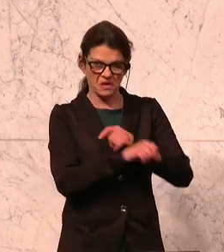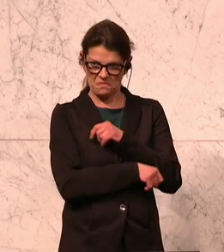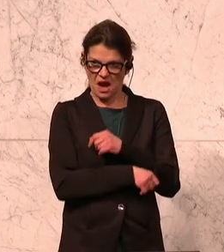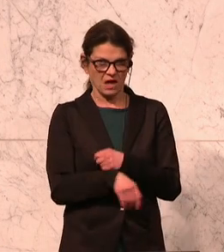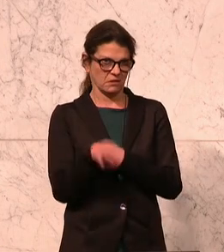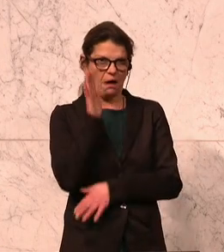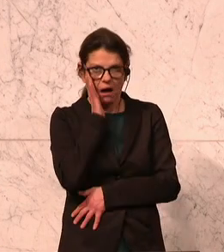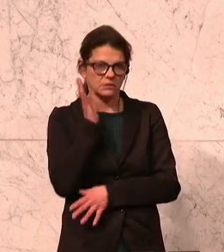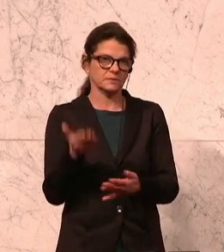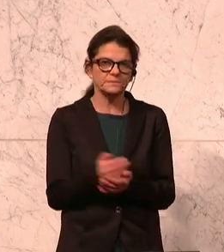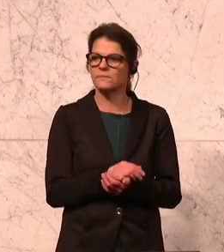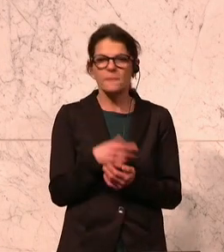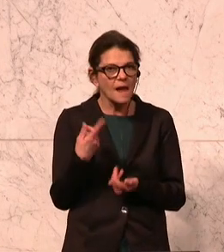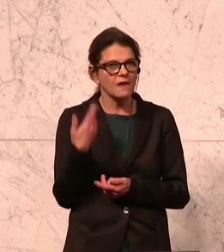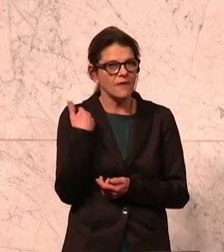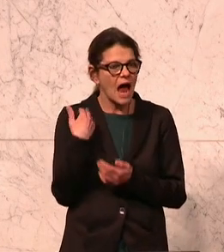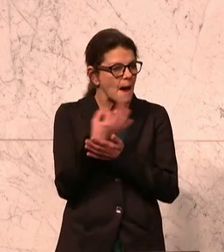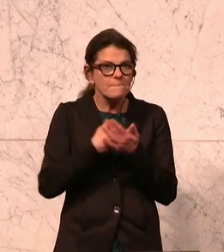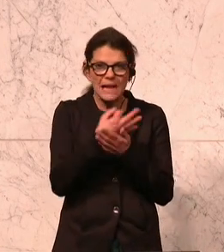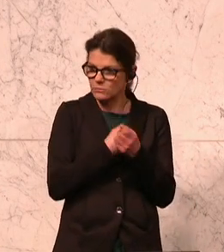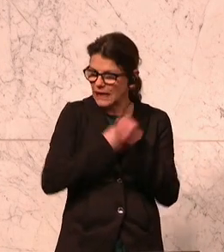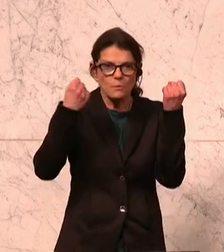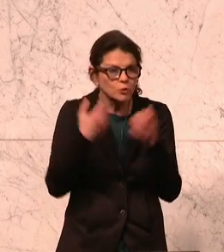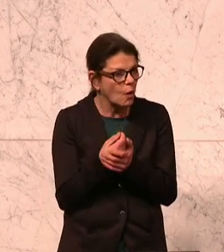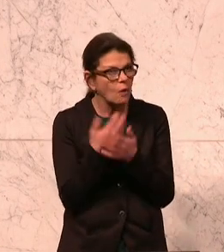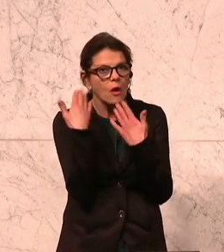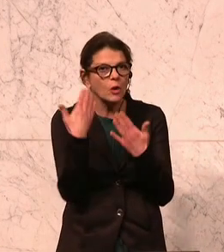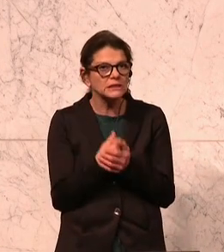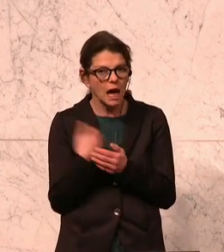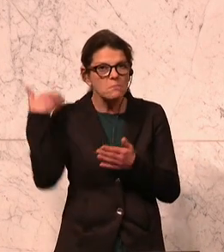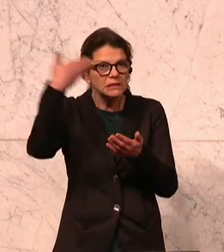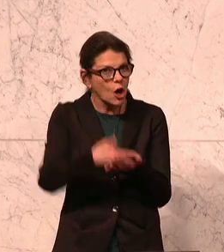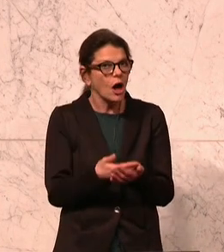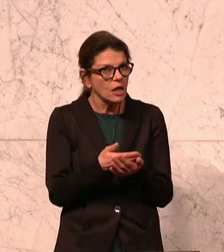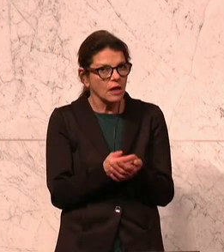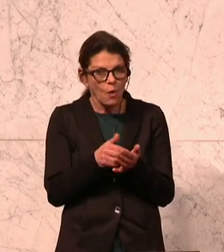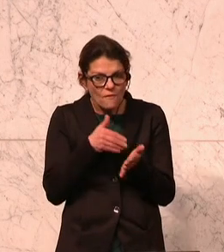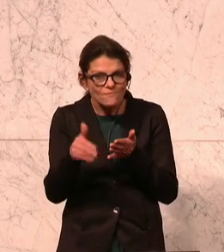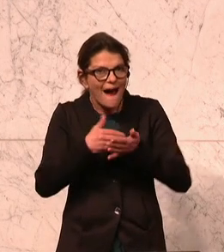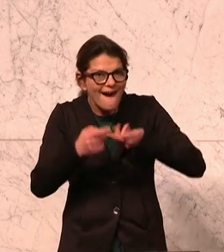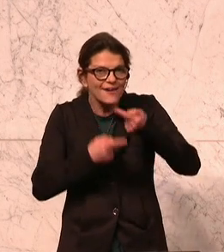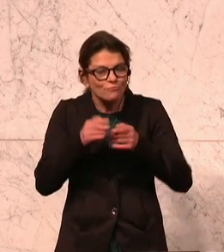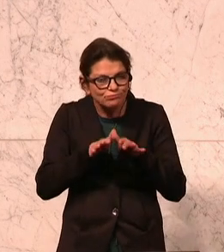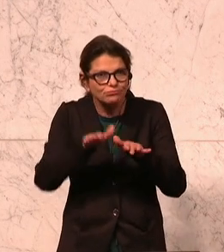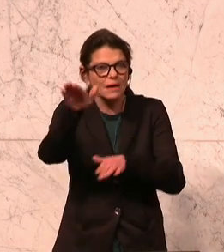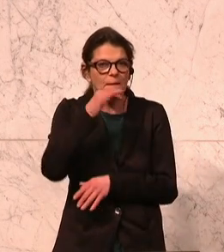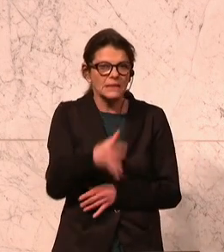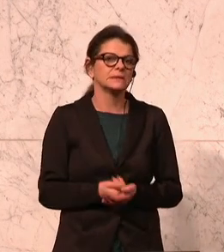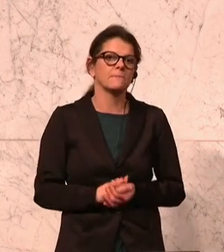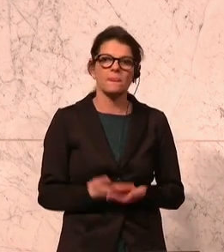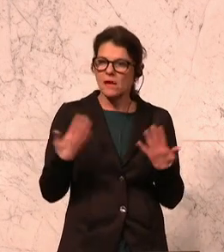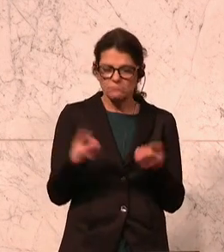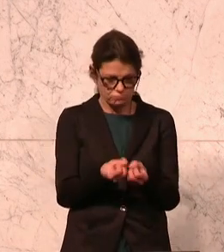Es kam zu einer Bildungsexplosion, die wir Gott sei Dank bis heute weiterentwickelt haben in all ihren